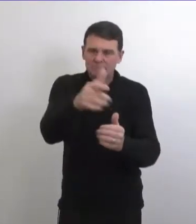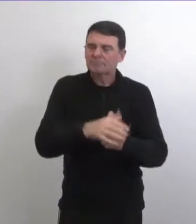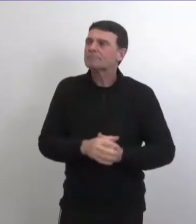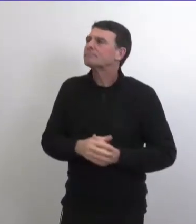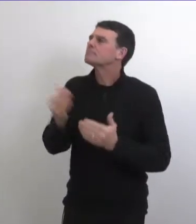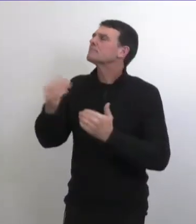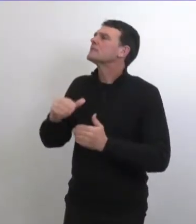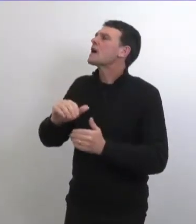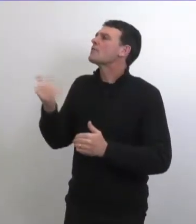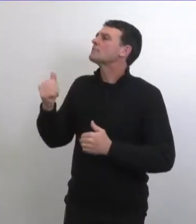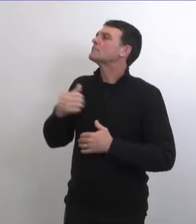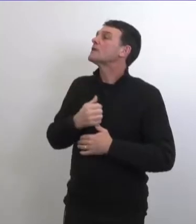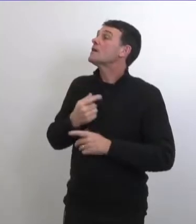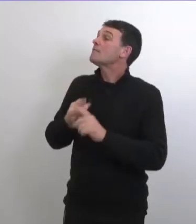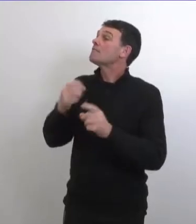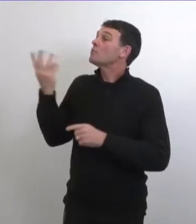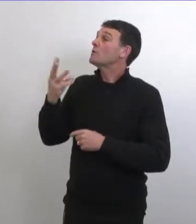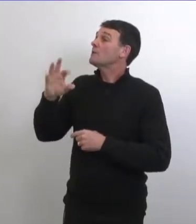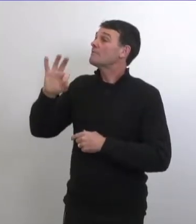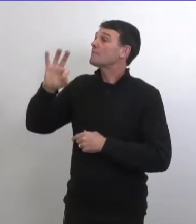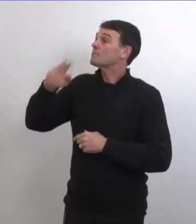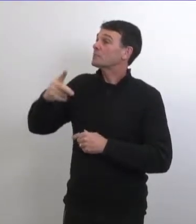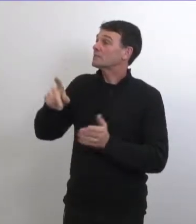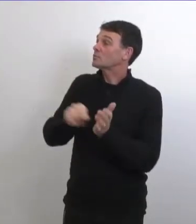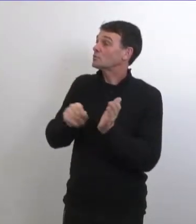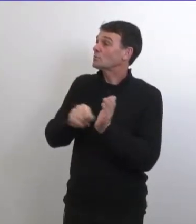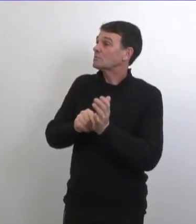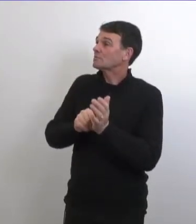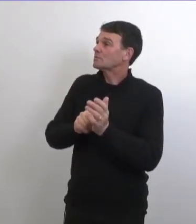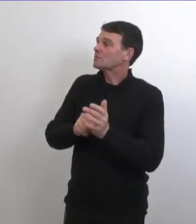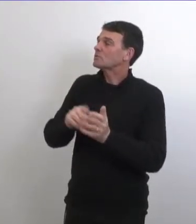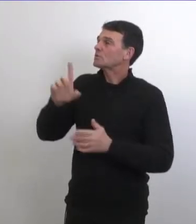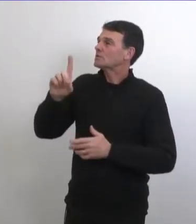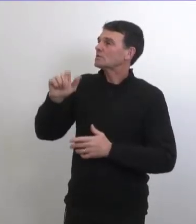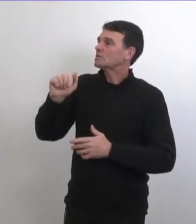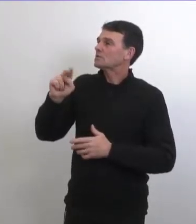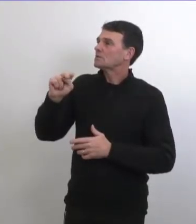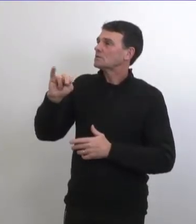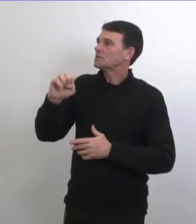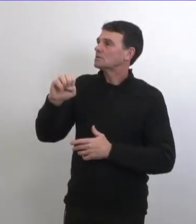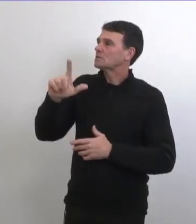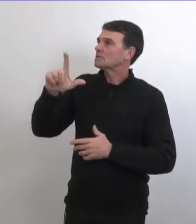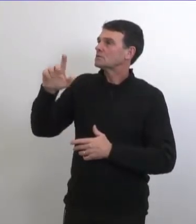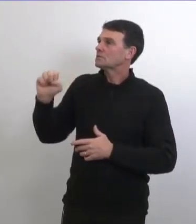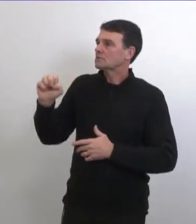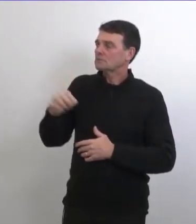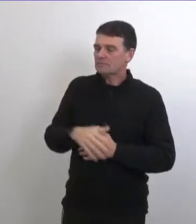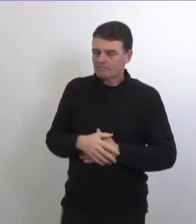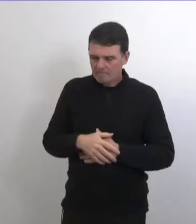va falloir qu'on se renseigne et qu'on vous donnez renseignement plus tard du winipac free press daniel